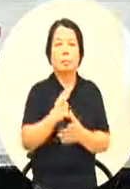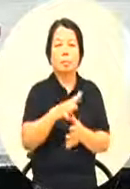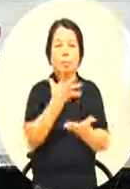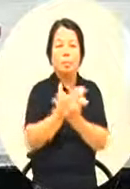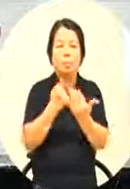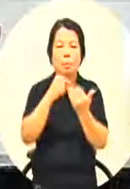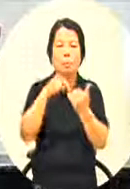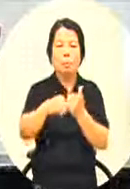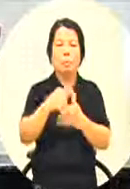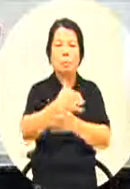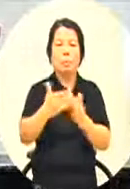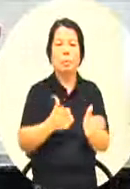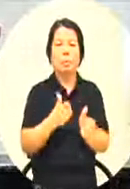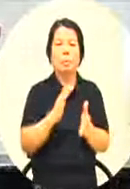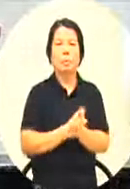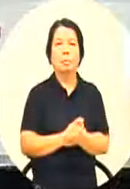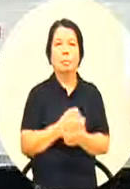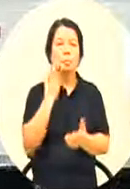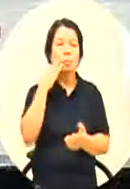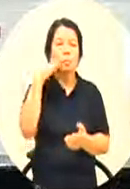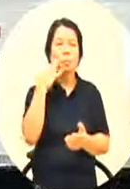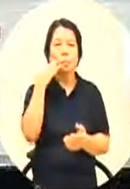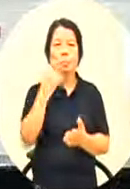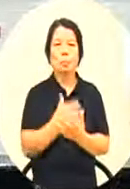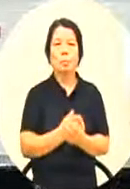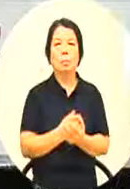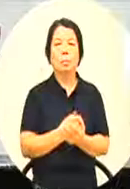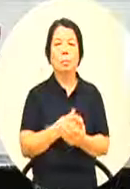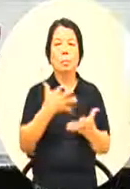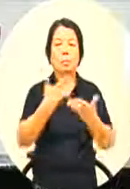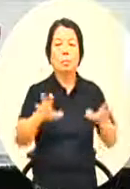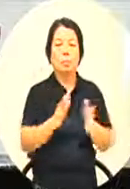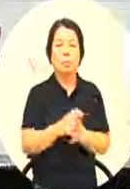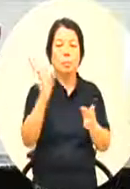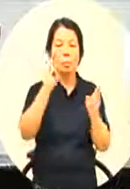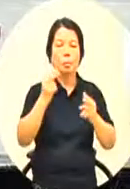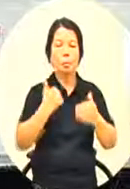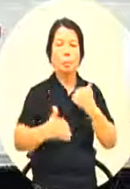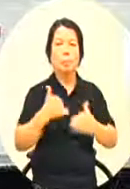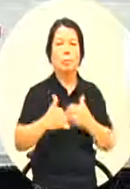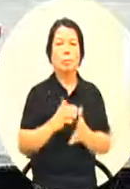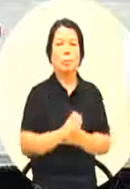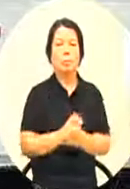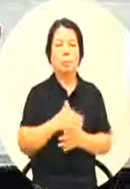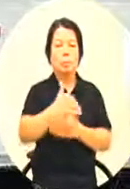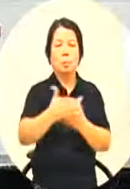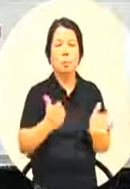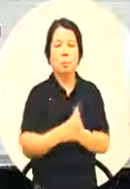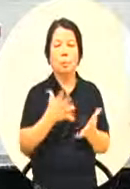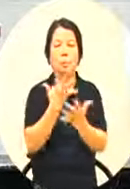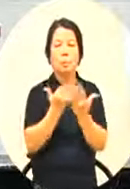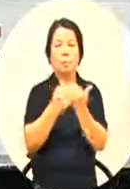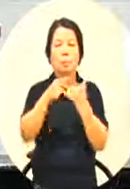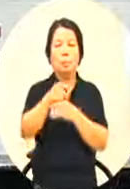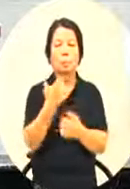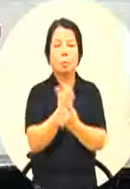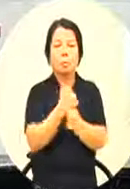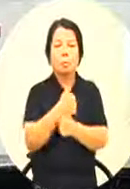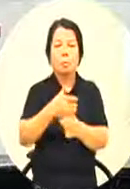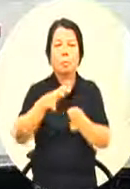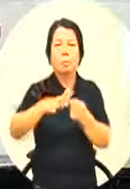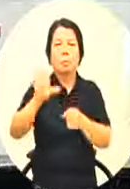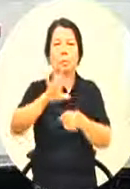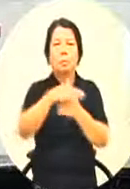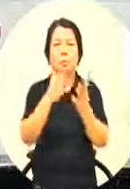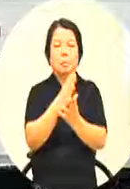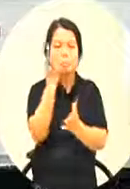生数的班级所以如果像那个有很多的音乐班的学生要考上高中他大概就要